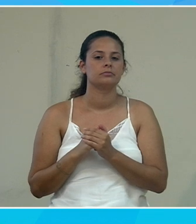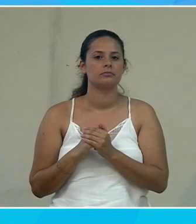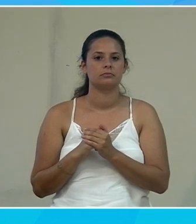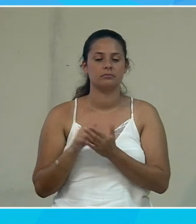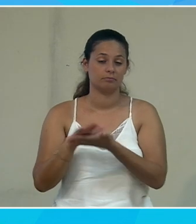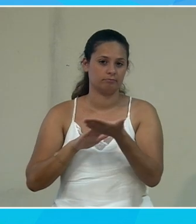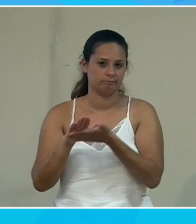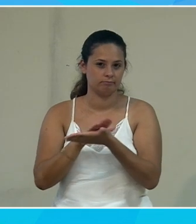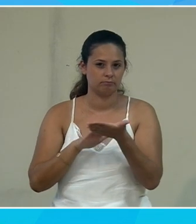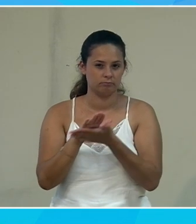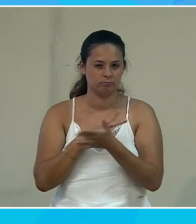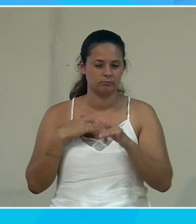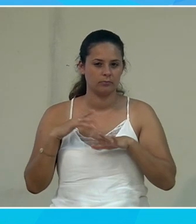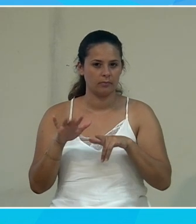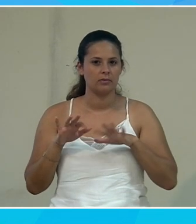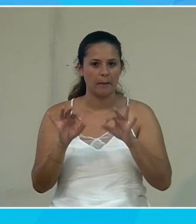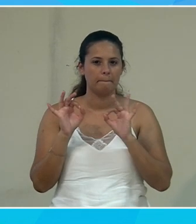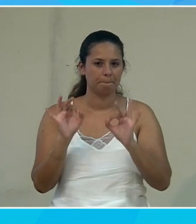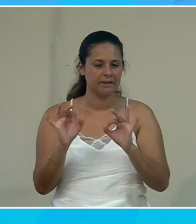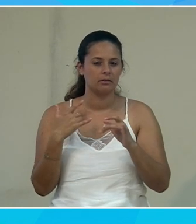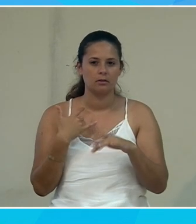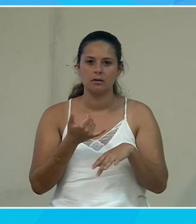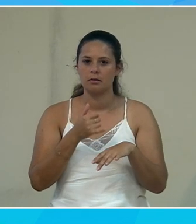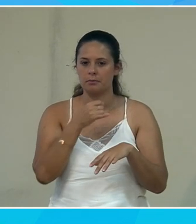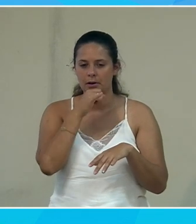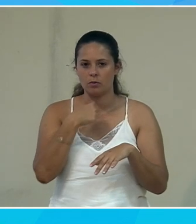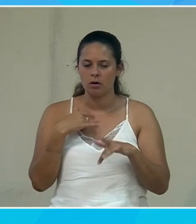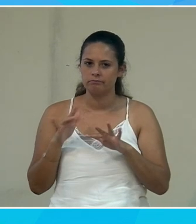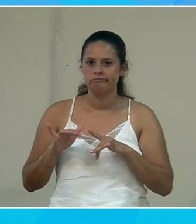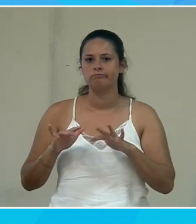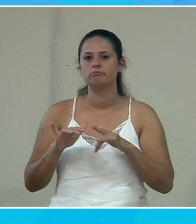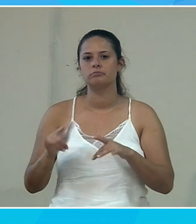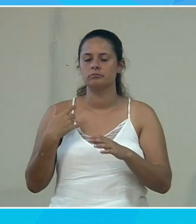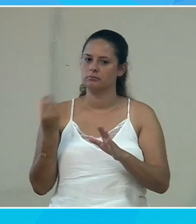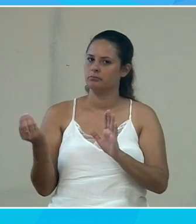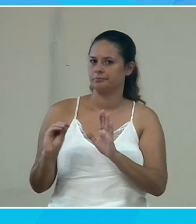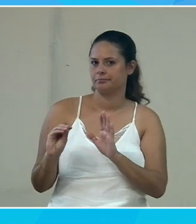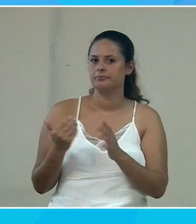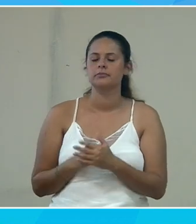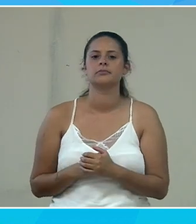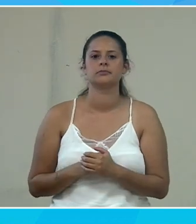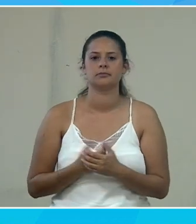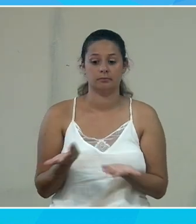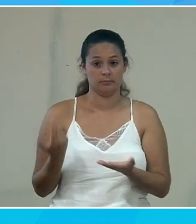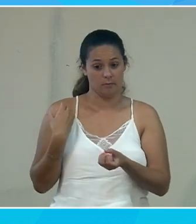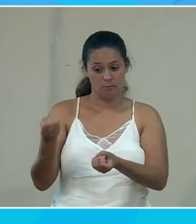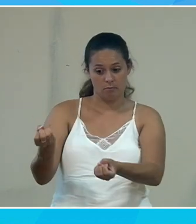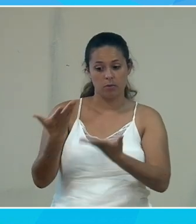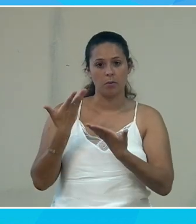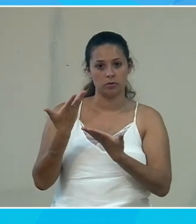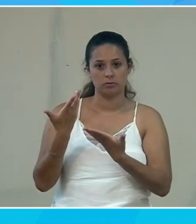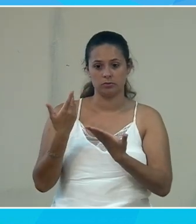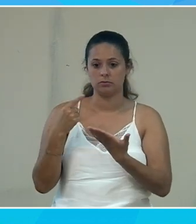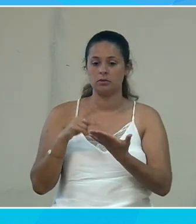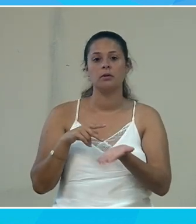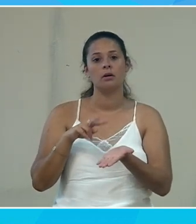excusez-moi je ne l'ai pas tapé correctement OneNote entrer donc il va me proposer évidemment